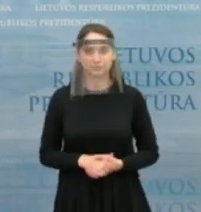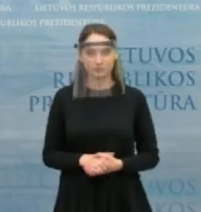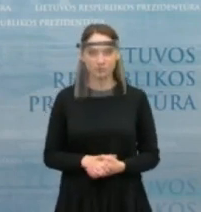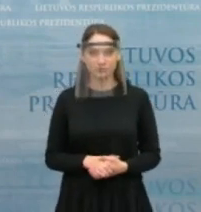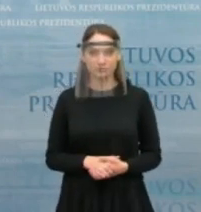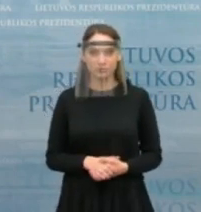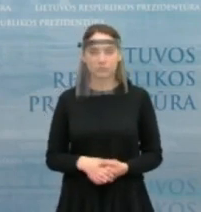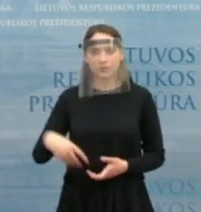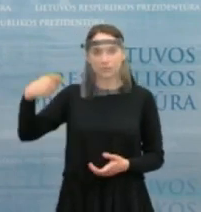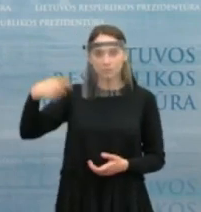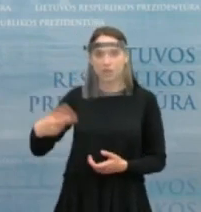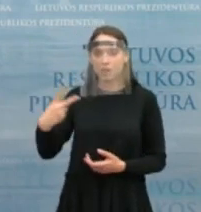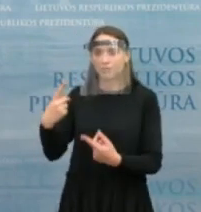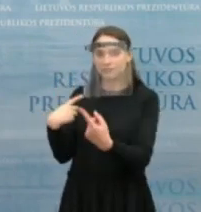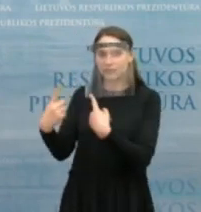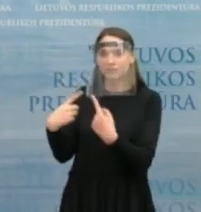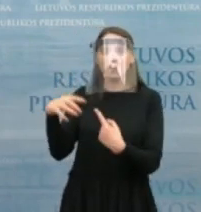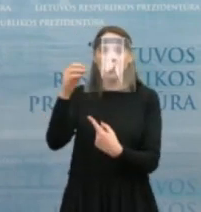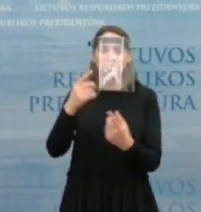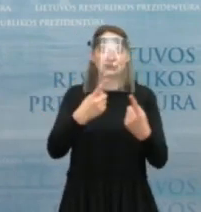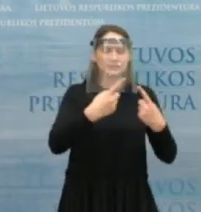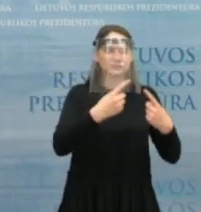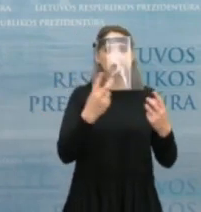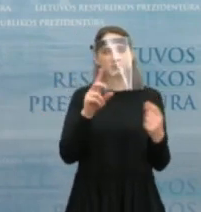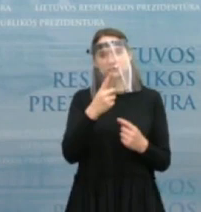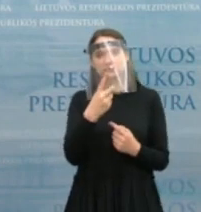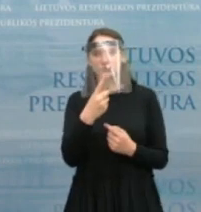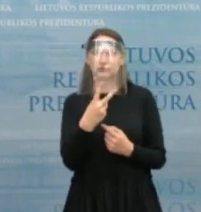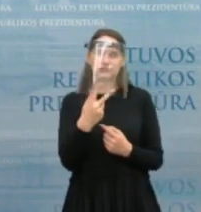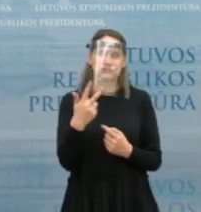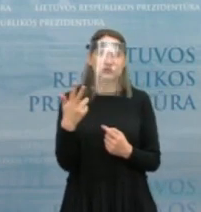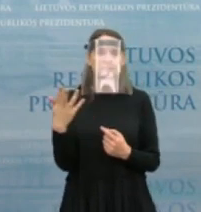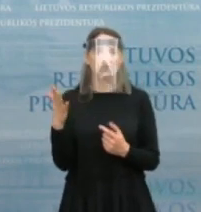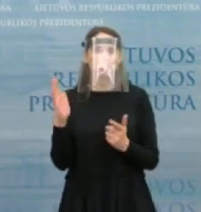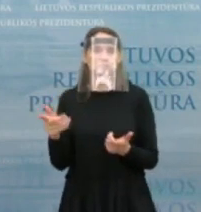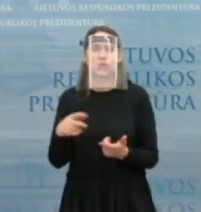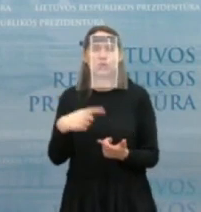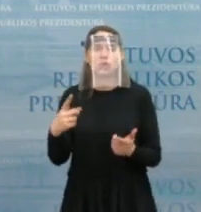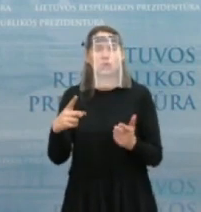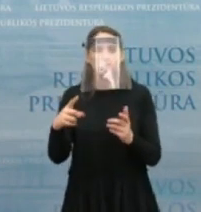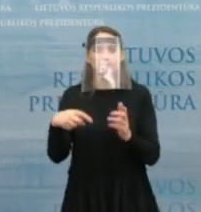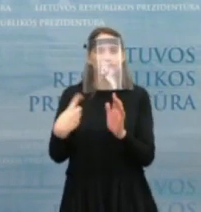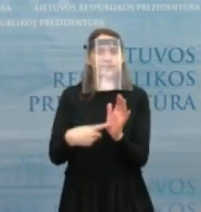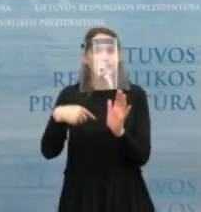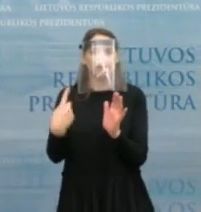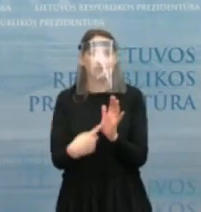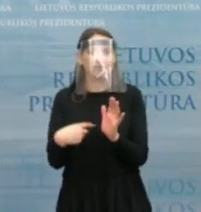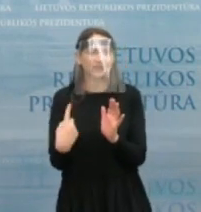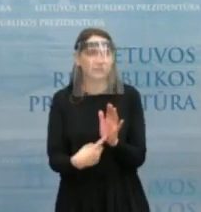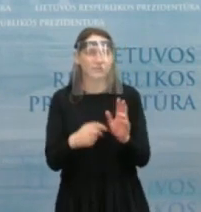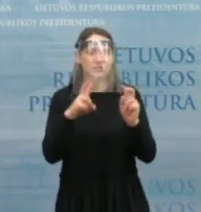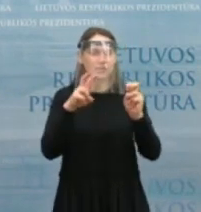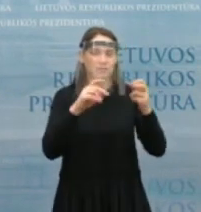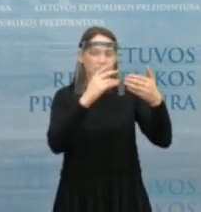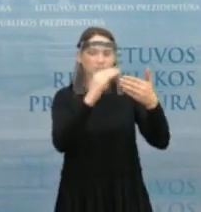apie keletą sferų, keletą klausimų, tiksliau ne keletą, o sakyčiau, gan plačiai perbėgumą